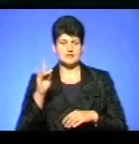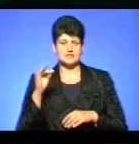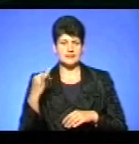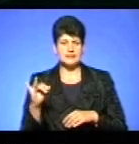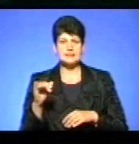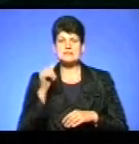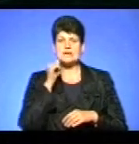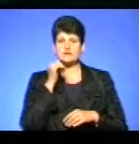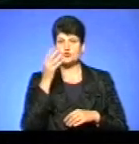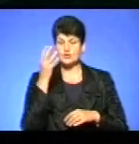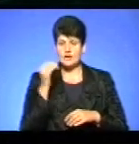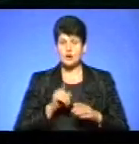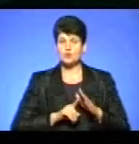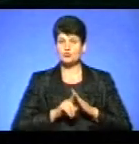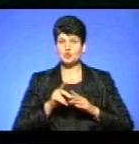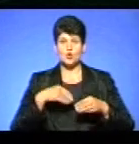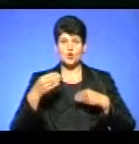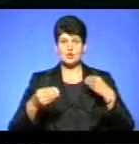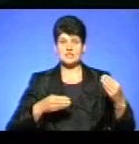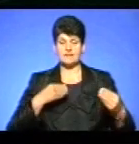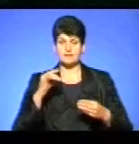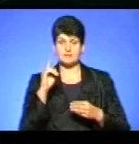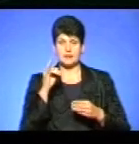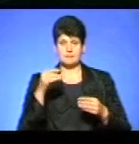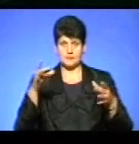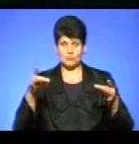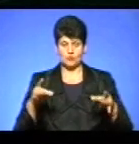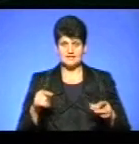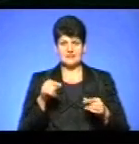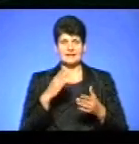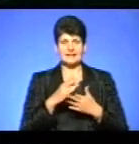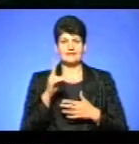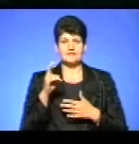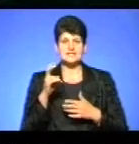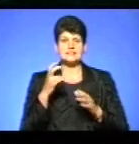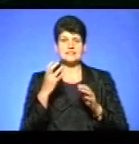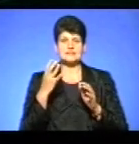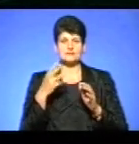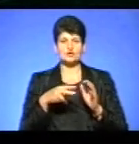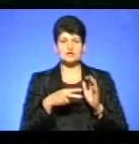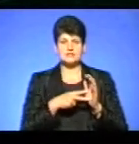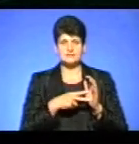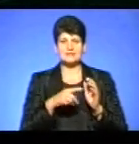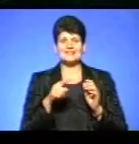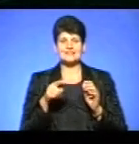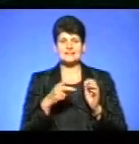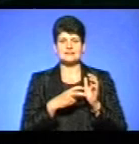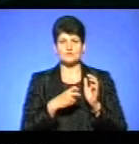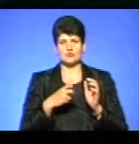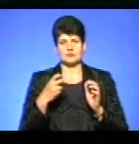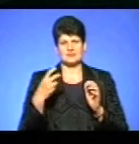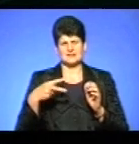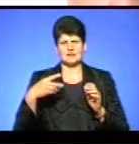завтрашнього дня розпочнуть роздавати бейбі-бокси. Їх є 247 із 772 необхідних.